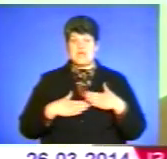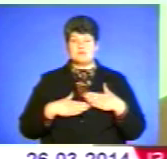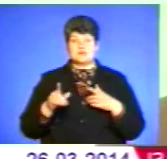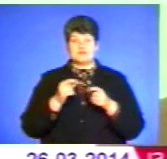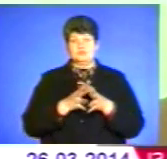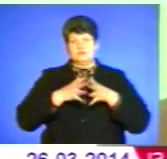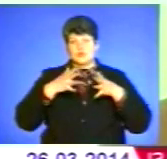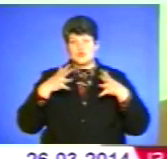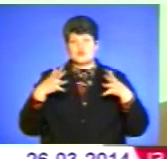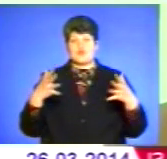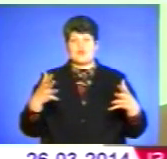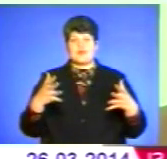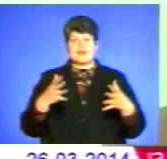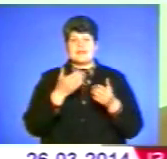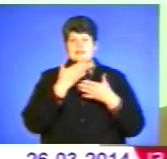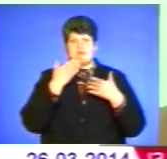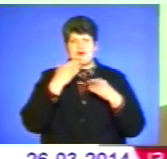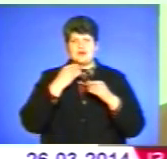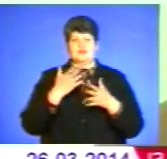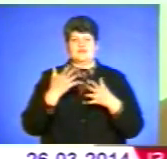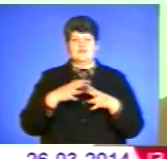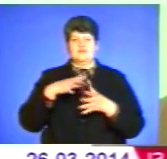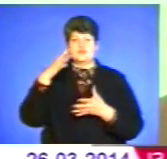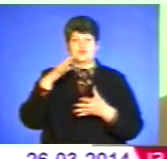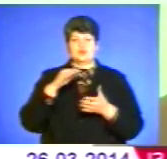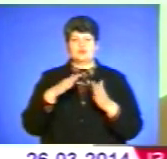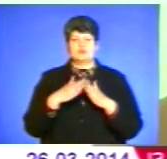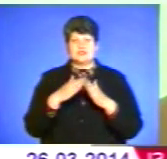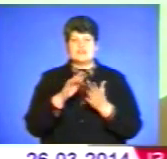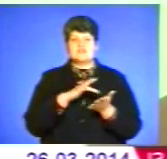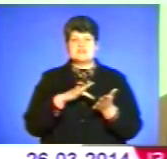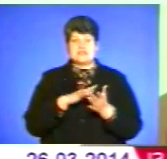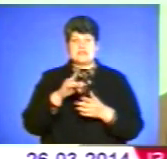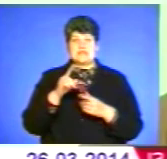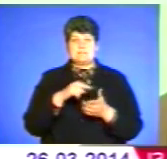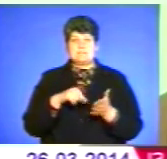просторе доволі і немає високих будівель, особливо в центрі міста. Це дуже зручно.